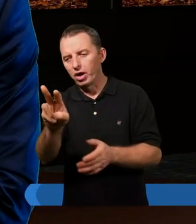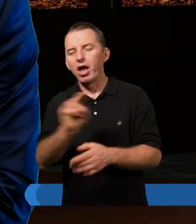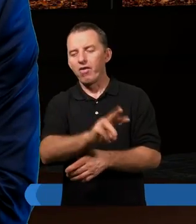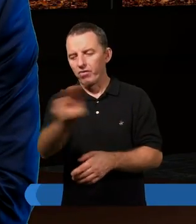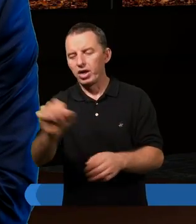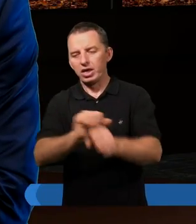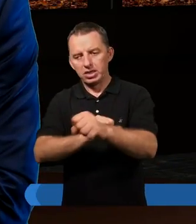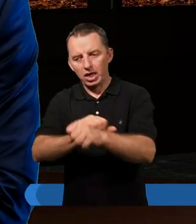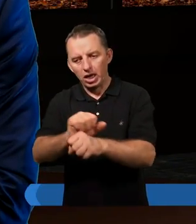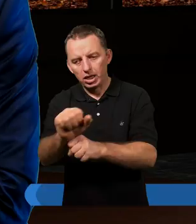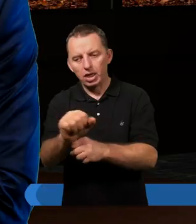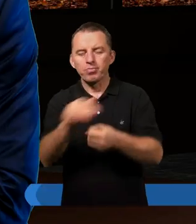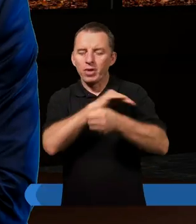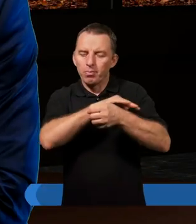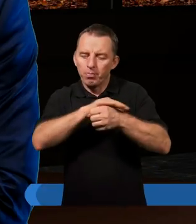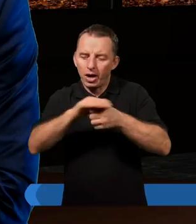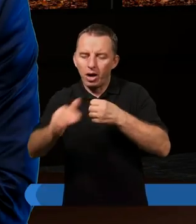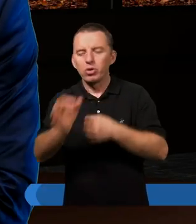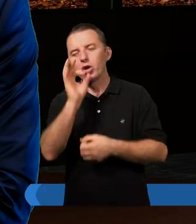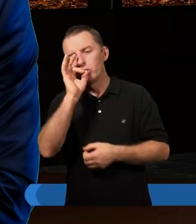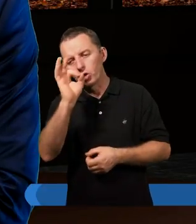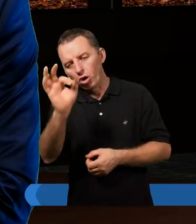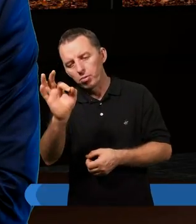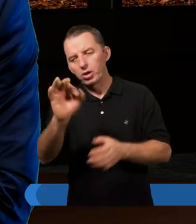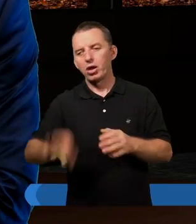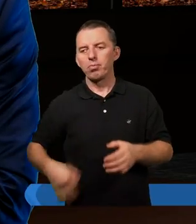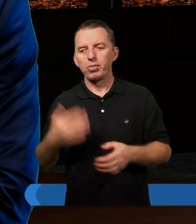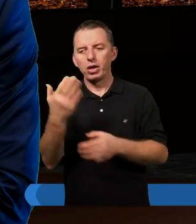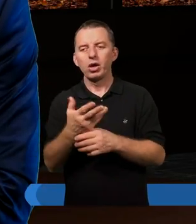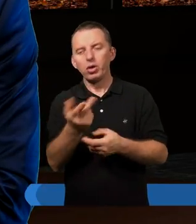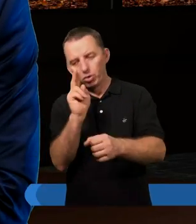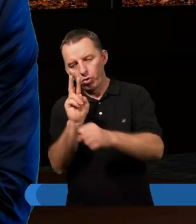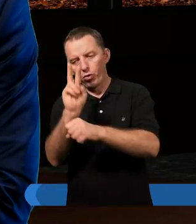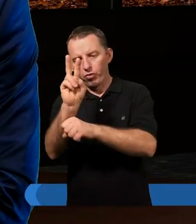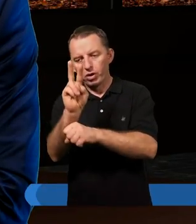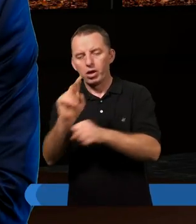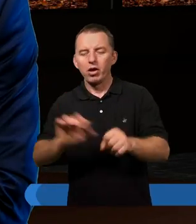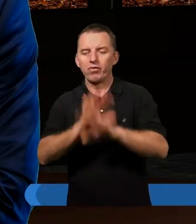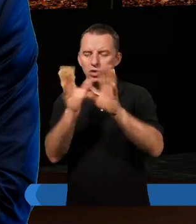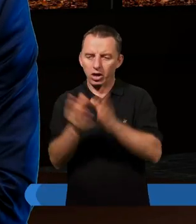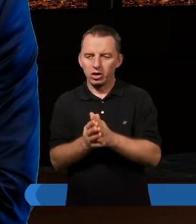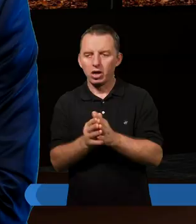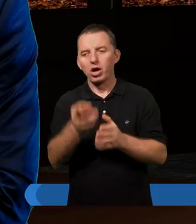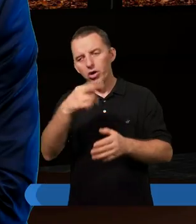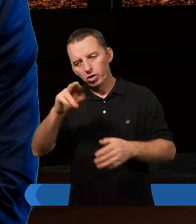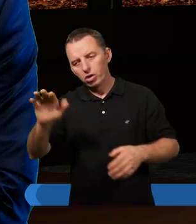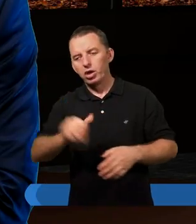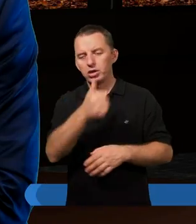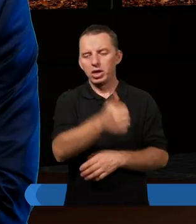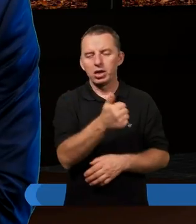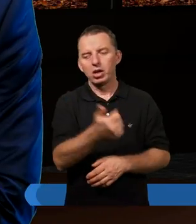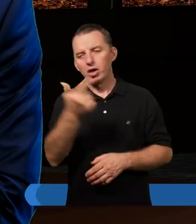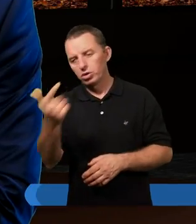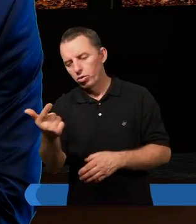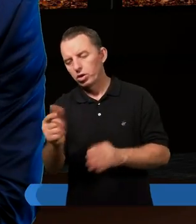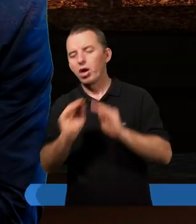i wy jesteście w pełni dobroci, napełnieni umiejętnością wszelkiego rodzaju i możecie jedni drugich